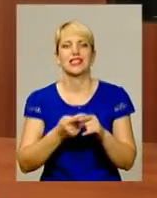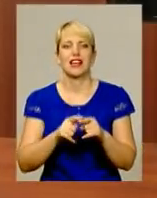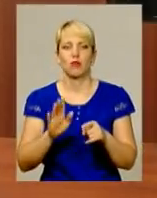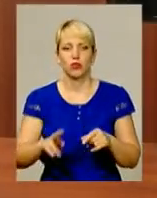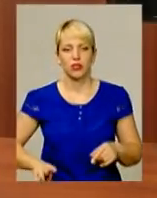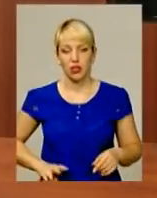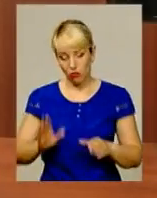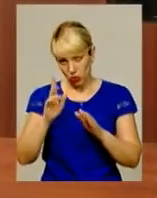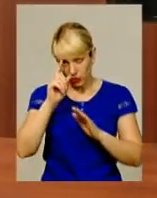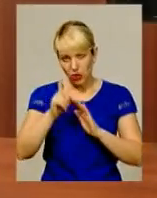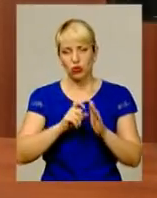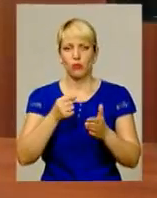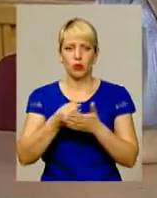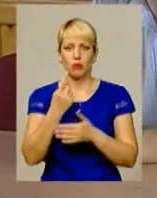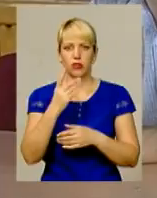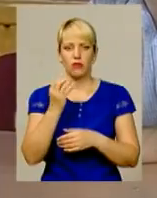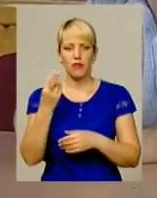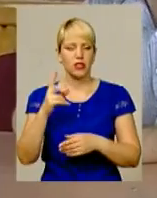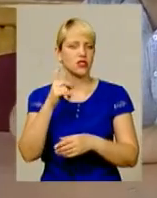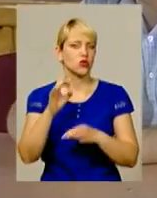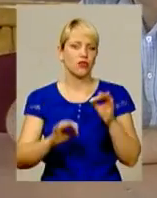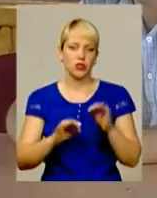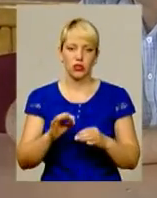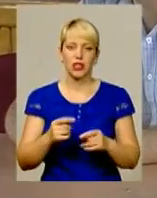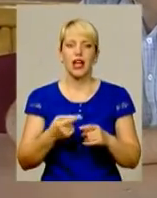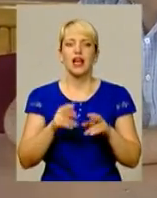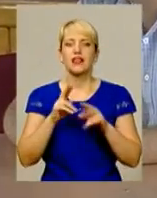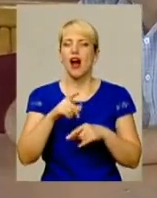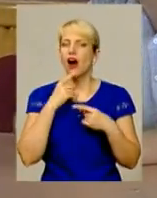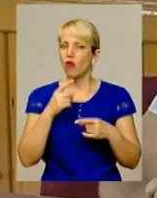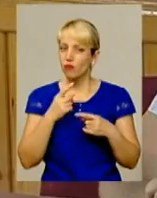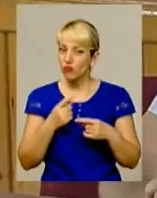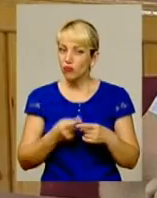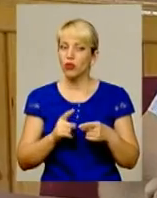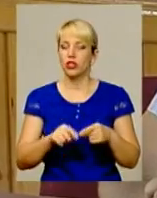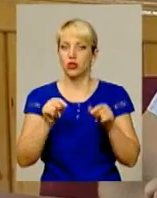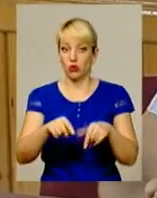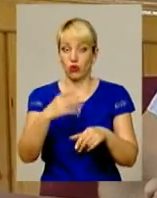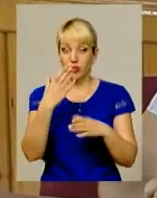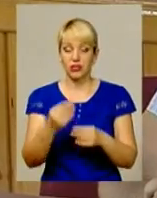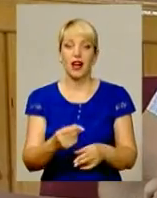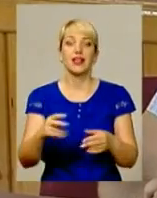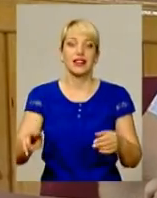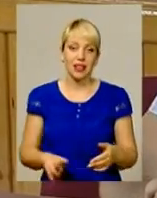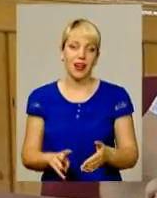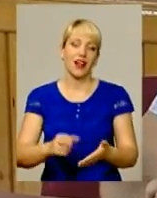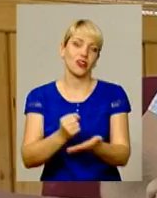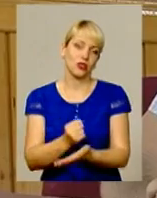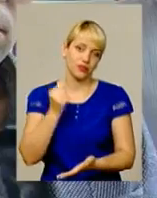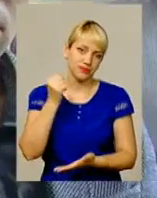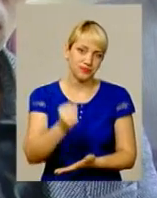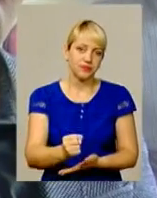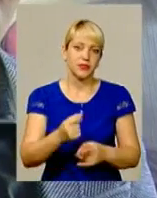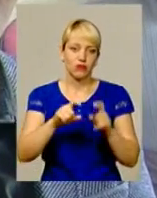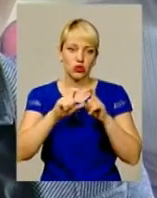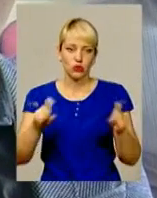Буде відомо, до 1 вересня 100%. Та, як-то кажуть, диму без вогню не буває. Цього ж дня новий директор таки переступив поріг